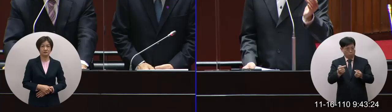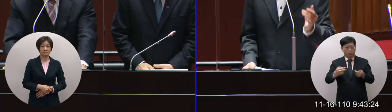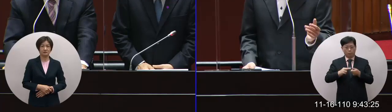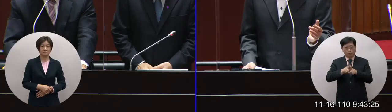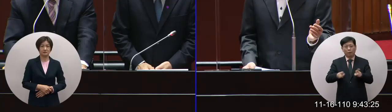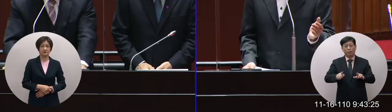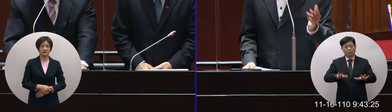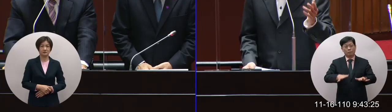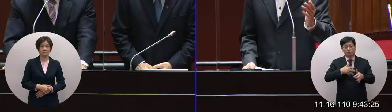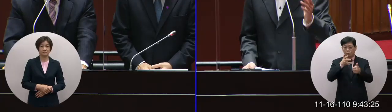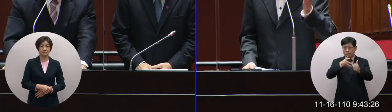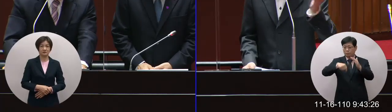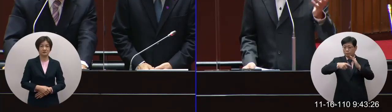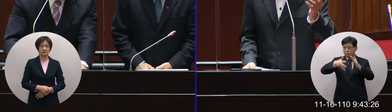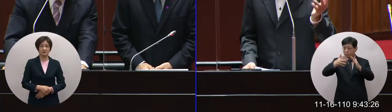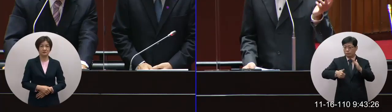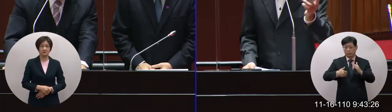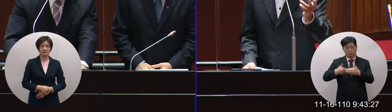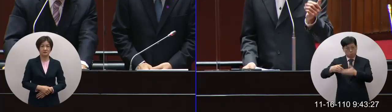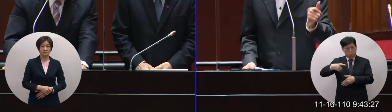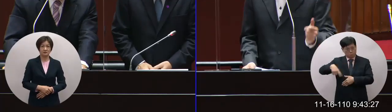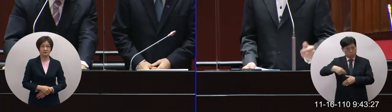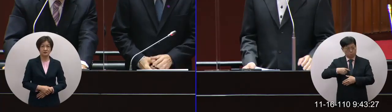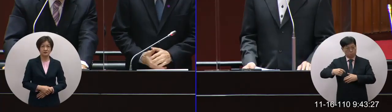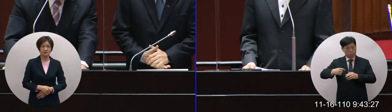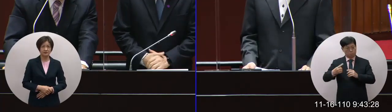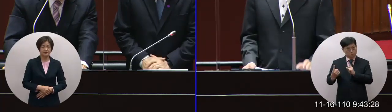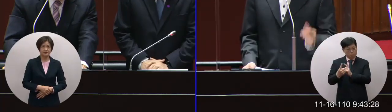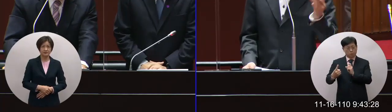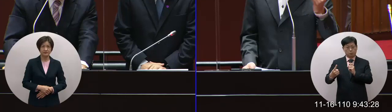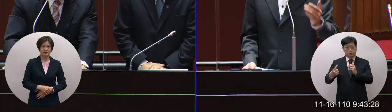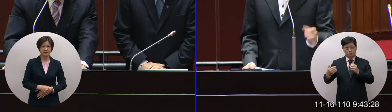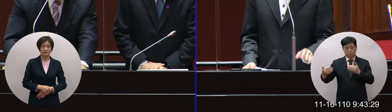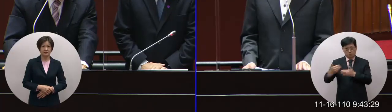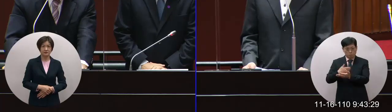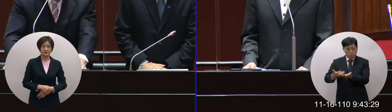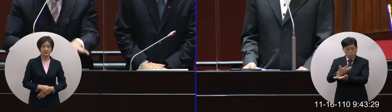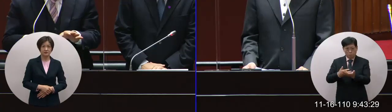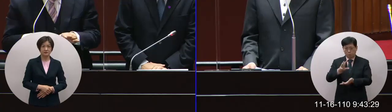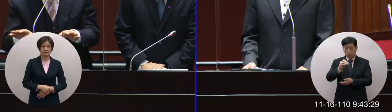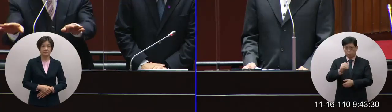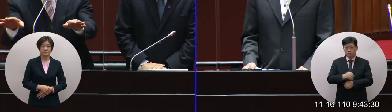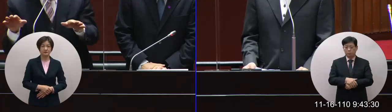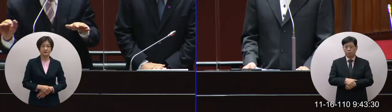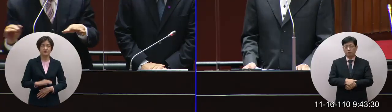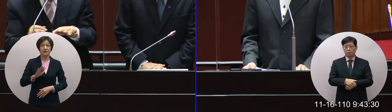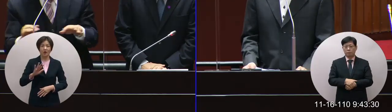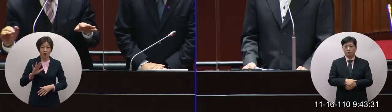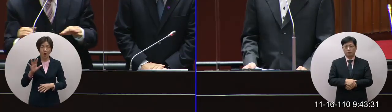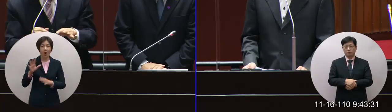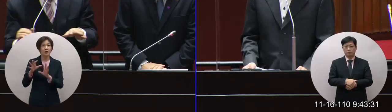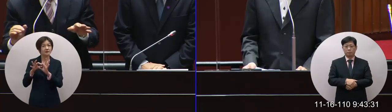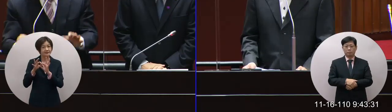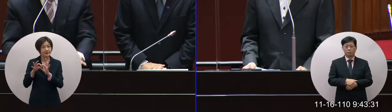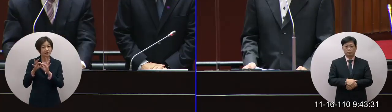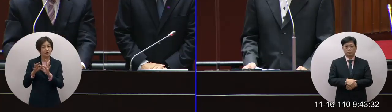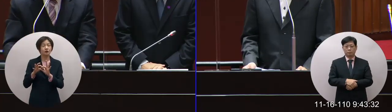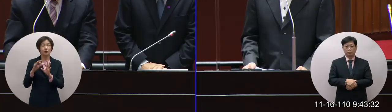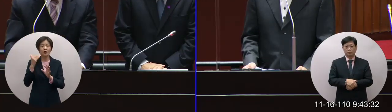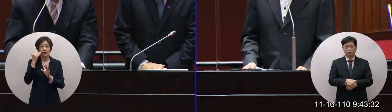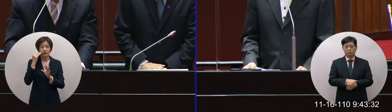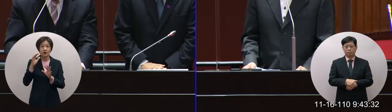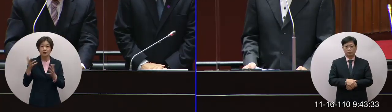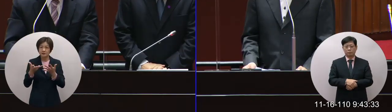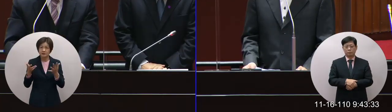那請問院長現在有沒有跟大陸直接的管道對口是有相關事務性管